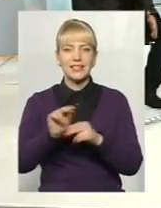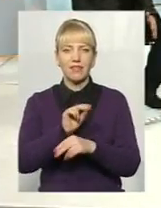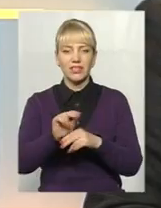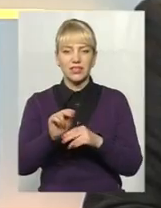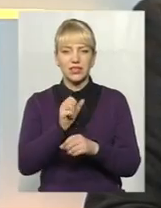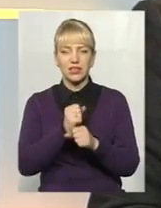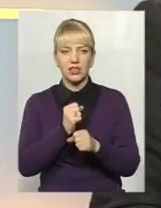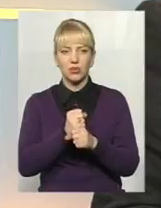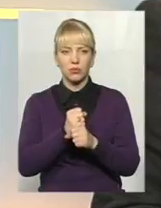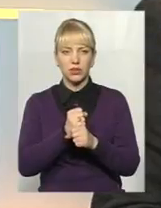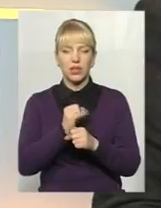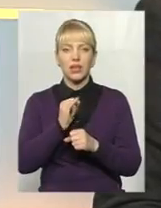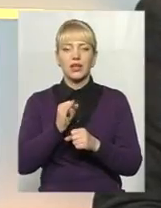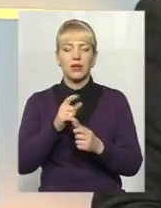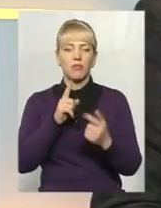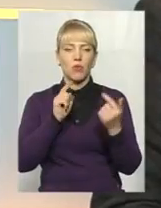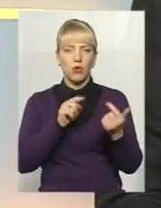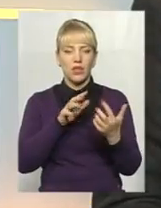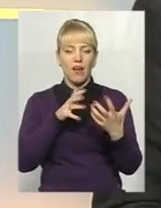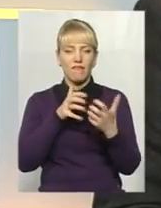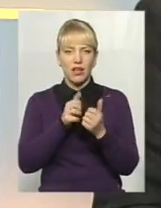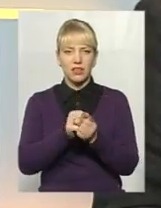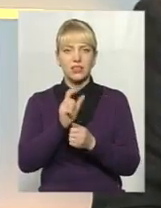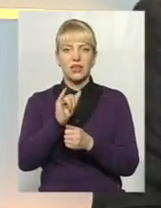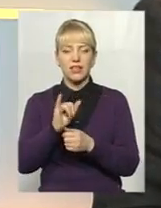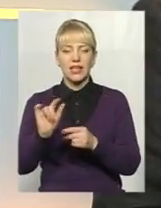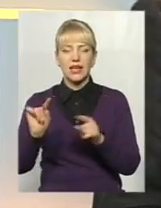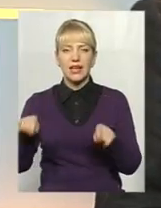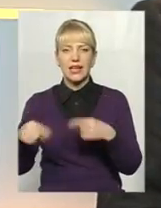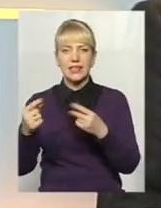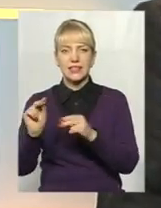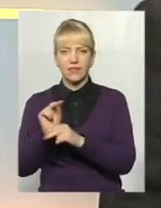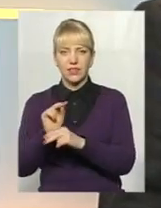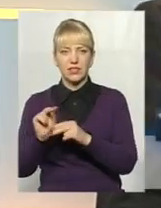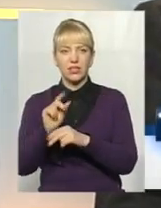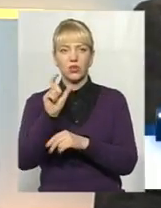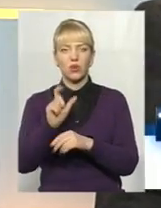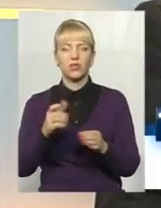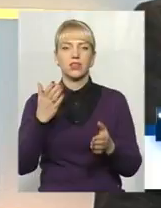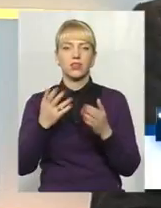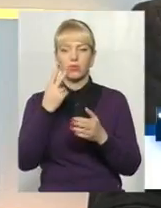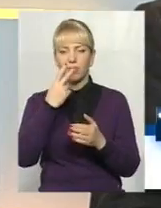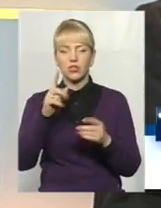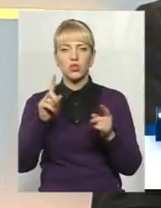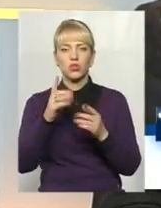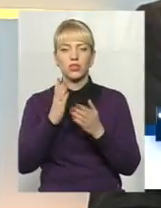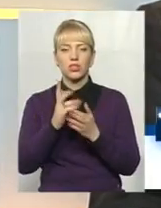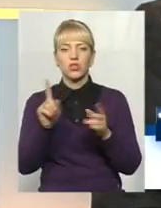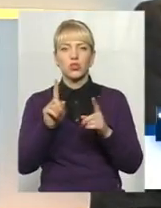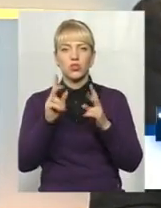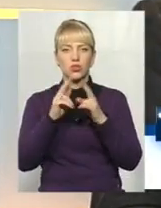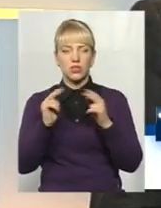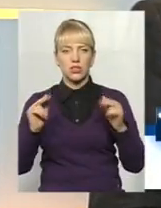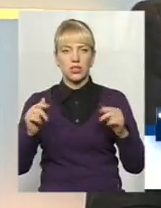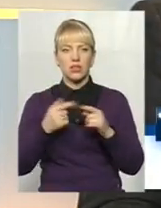протиаварійні та консерваційні. Зрозуміло, людина, коли приїжджає у фортецю і бачить, що там щось відбувається, я маю на увазі, в хорошому.